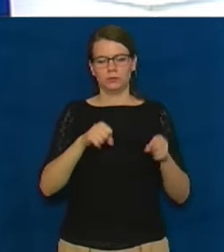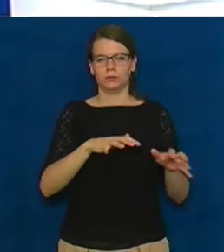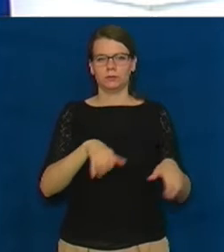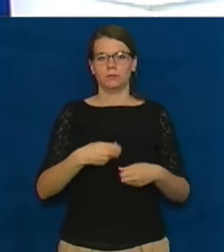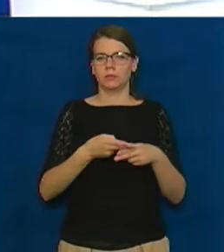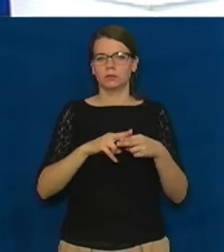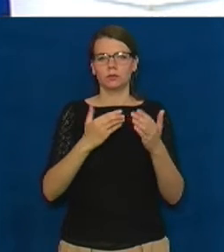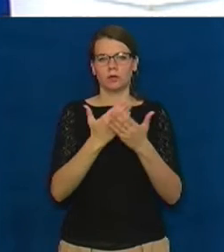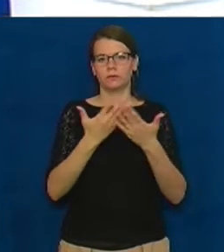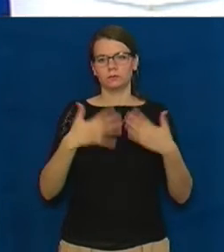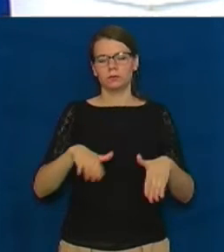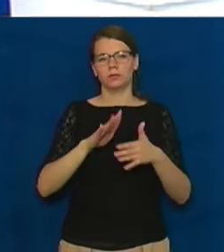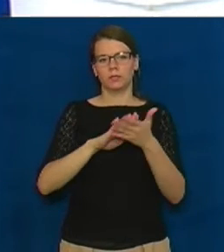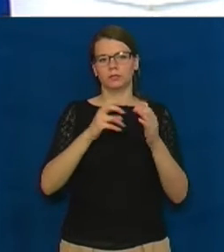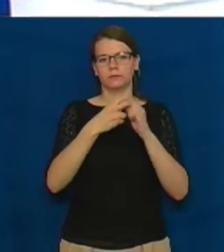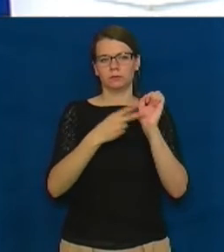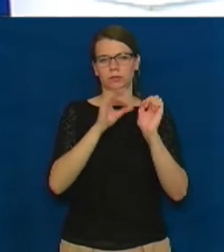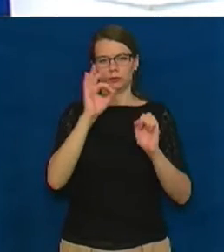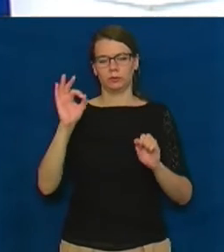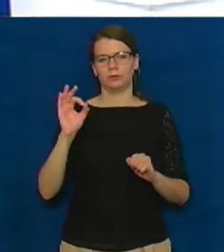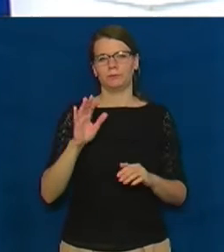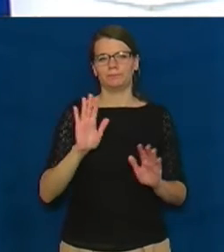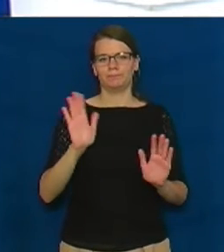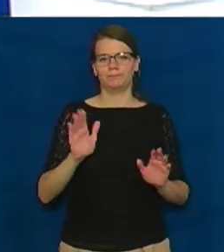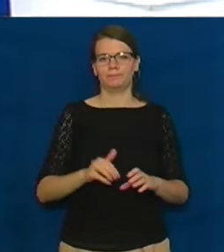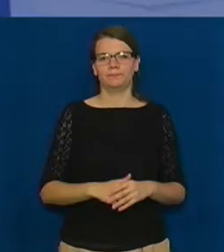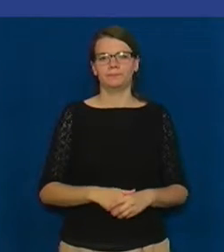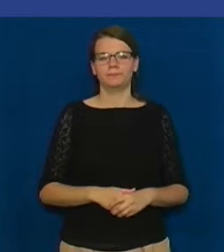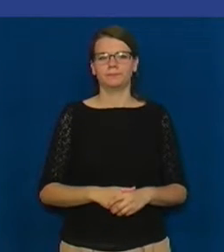Наразі це всі новини. Більше дивіться о 17-й годині. До зустрічі!